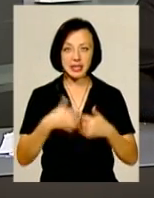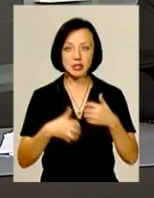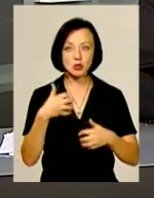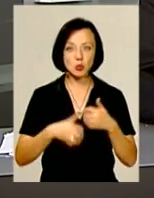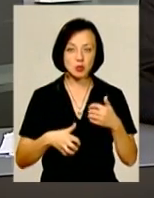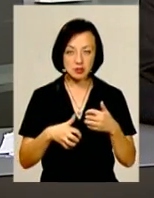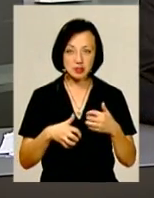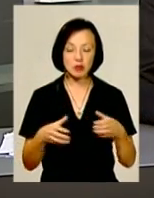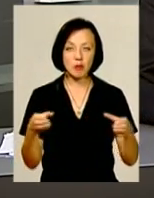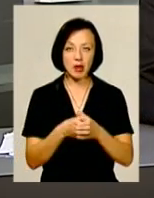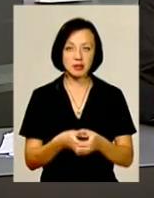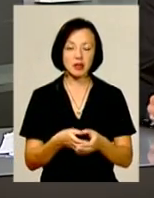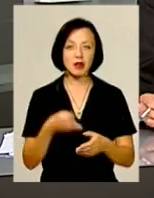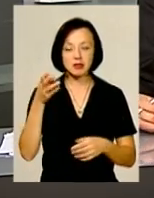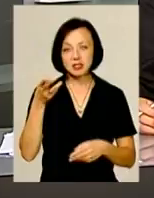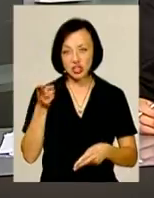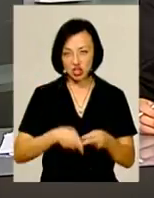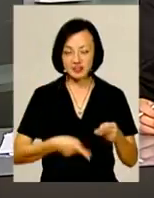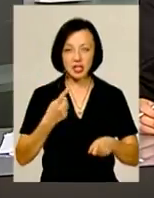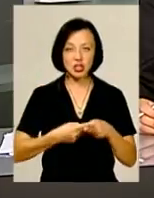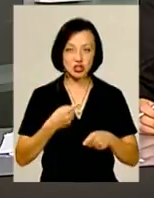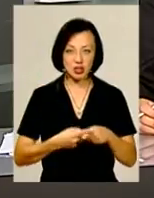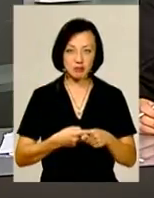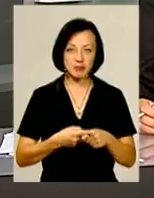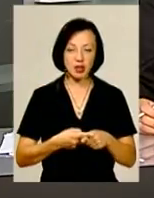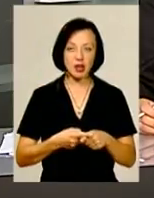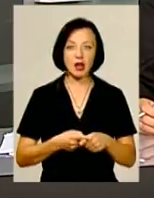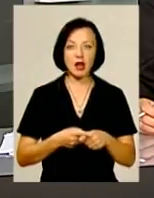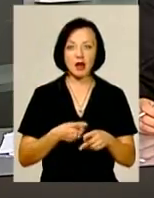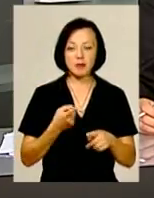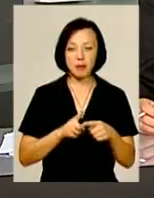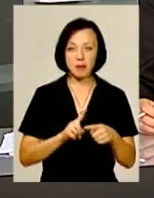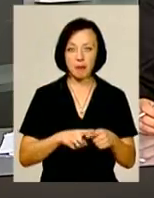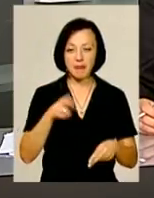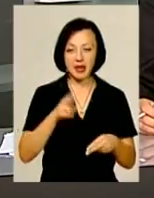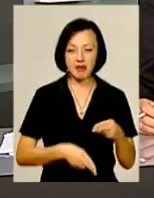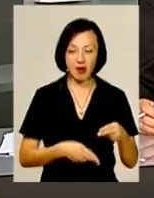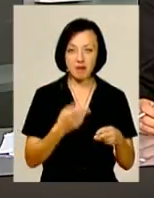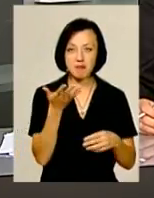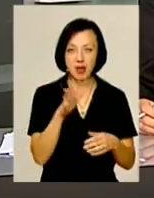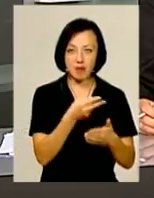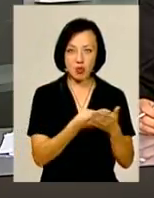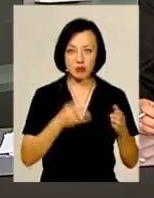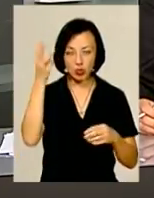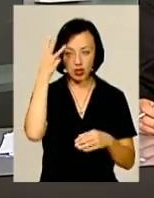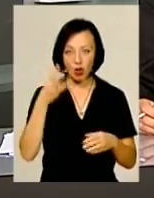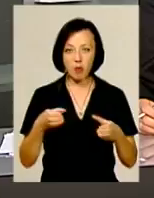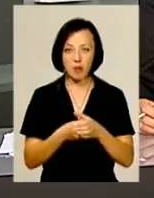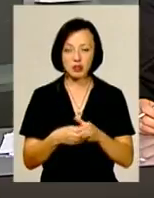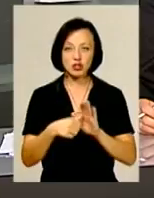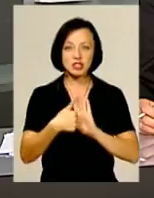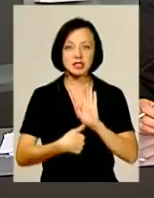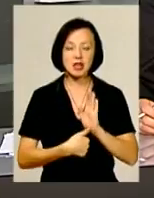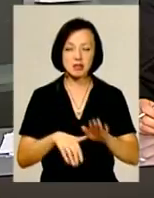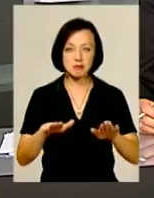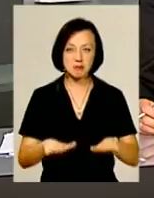«Кристалом» для хмельничан закінчився нічиєю. Він перервав серію із п'яти поразок «Поділля». Нині наша команда знаходиться на 16